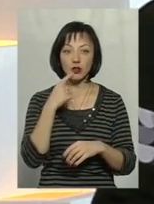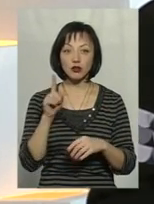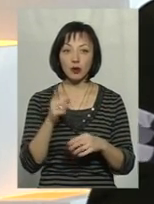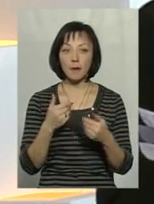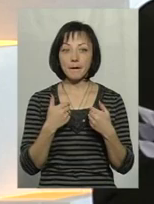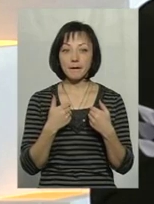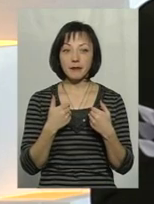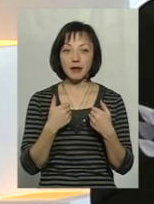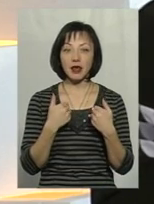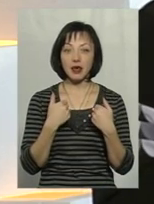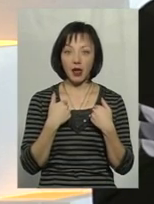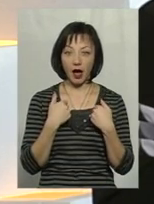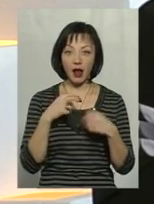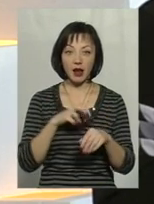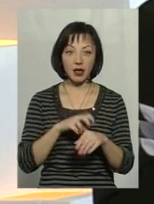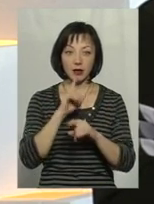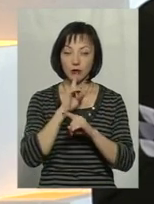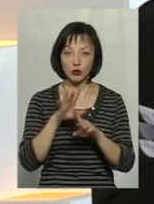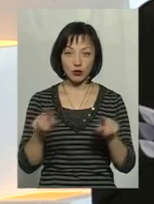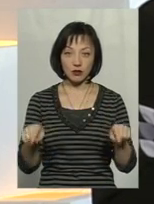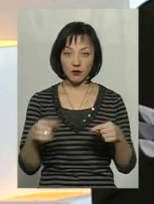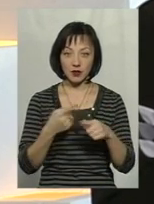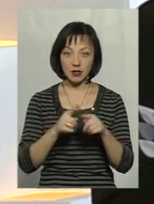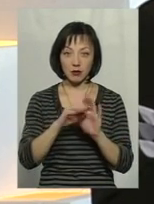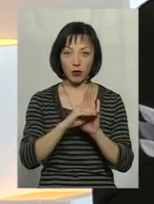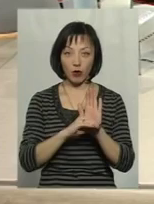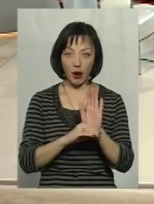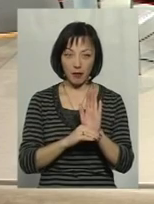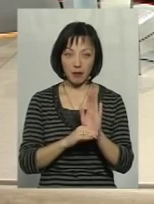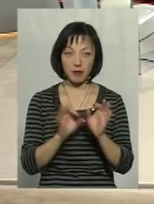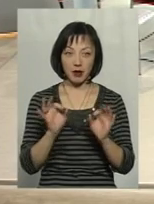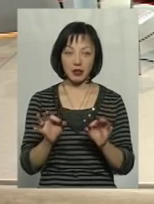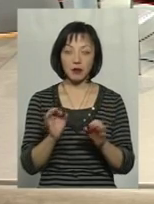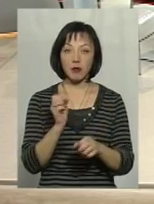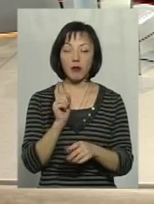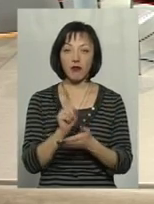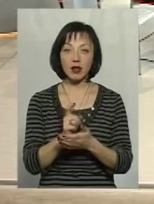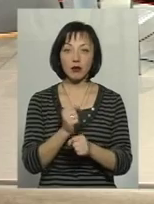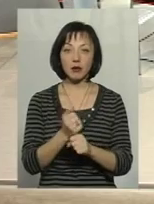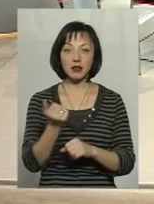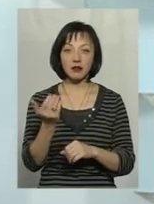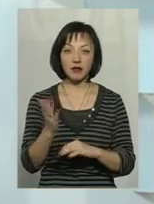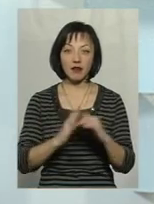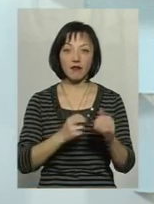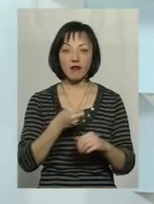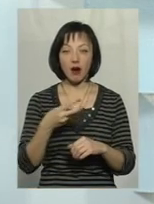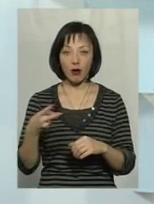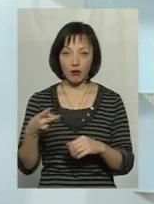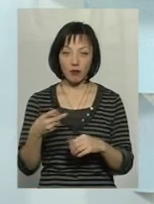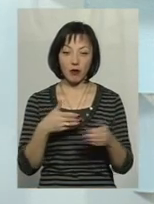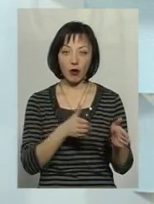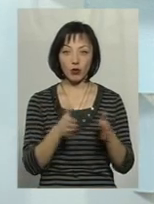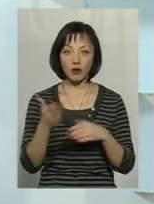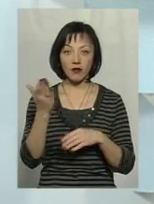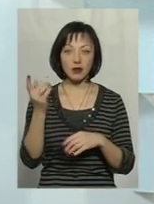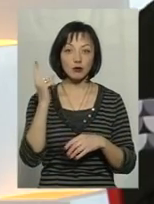ми, я лікар, не буду створювати ці програми і інвестувати. Це повинні робити ви фахово. Фахово, ми готові вас